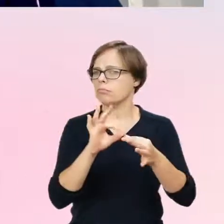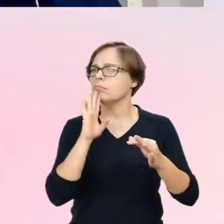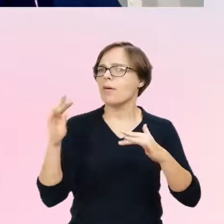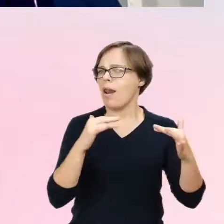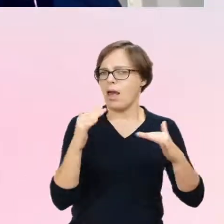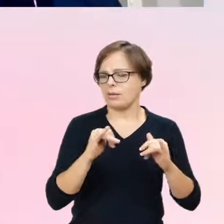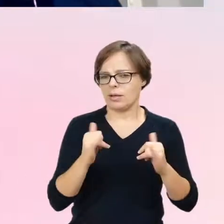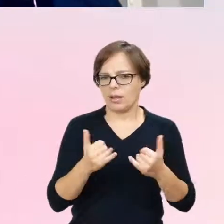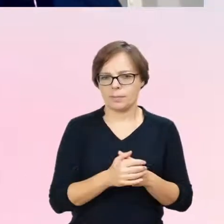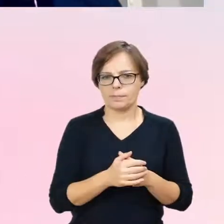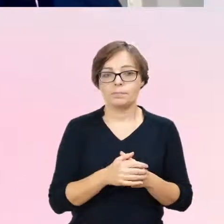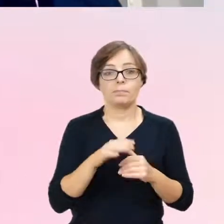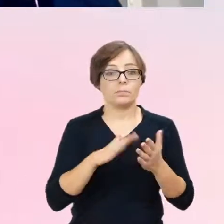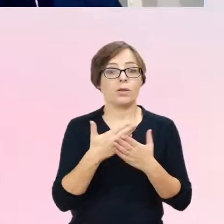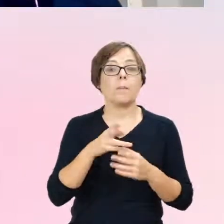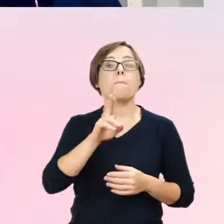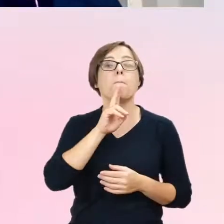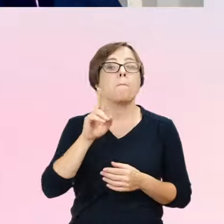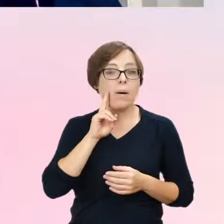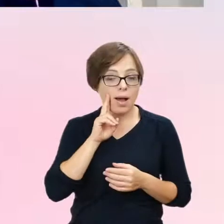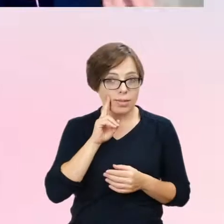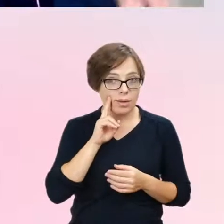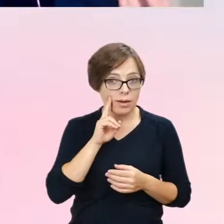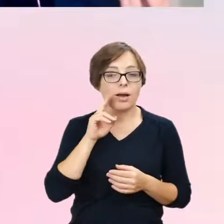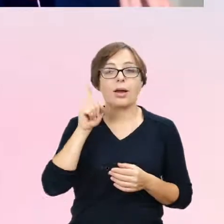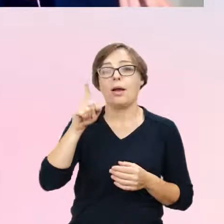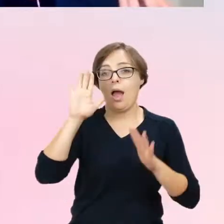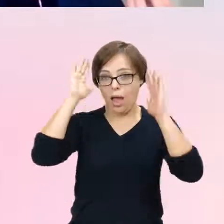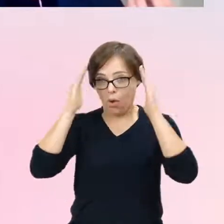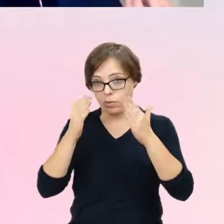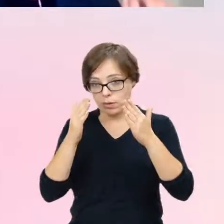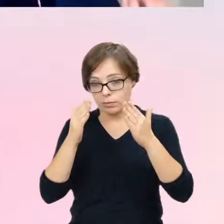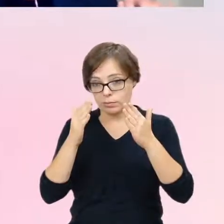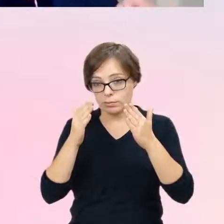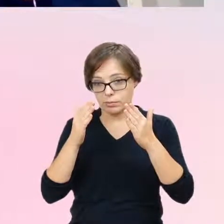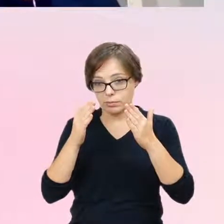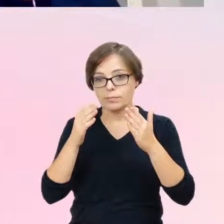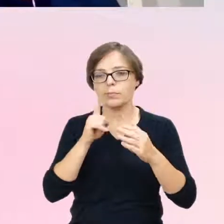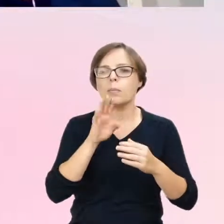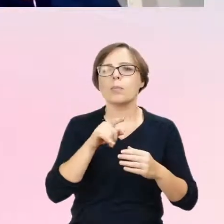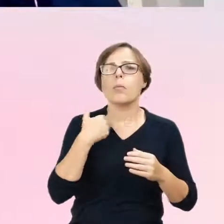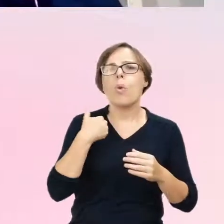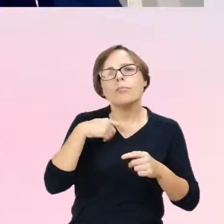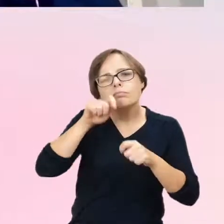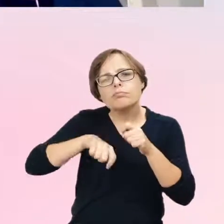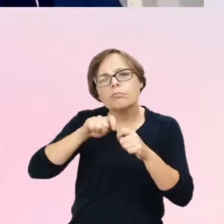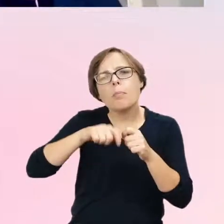Cechy autystyczne u matek, u których badano pielęgniarki, które,